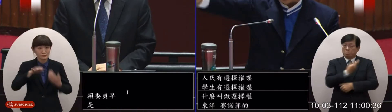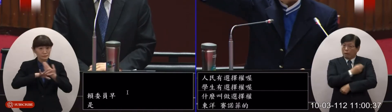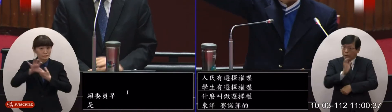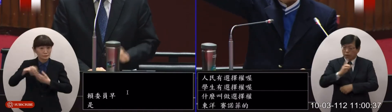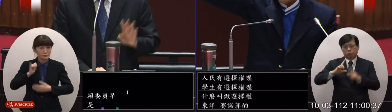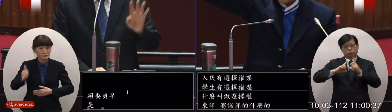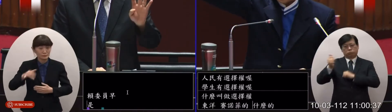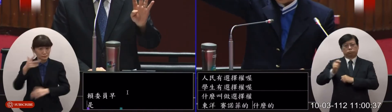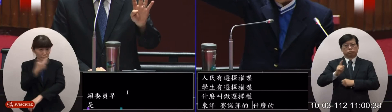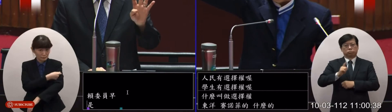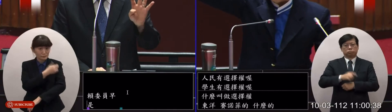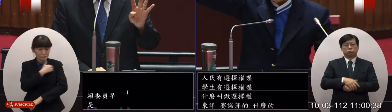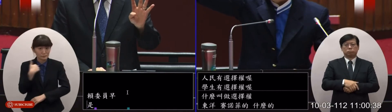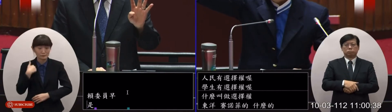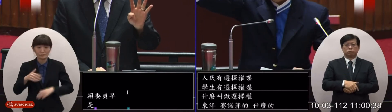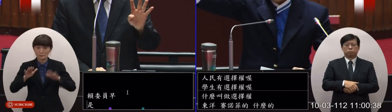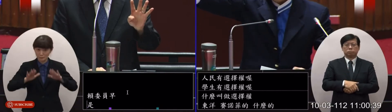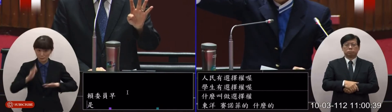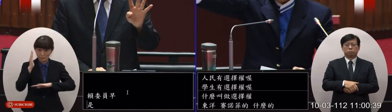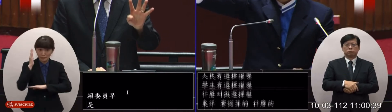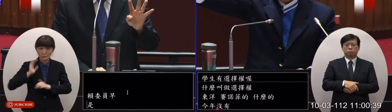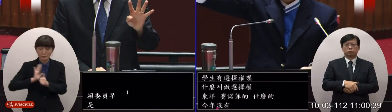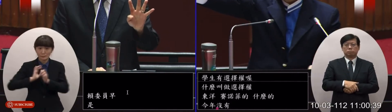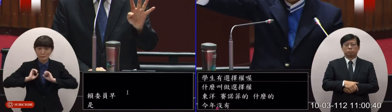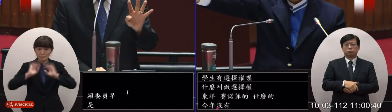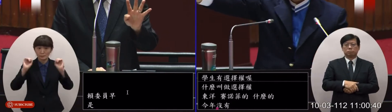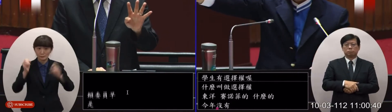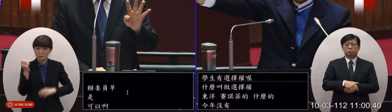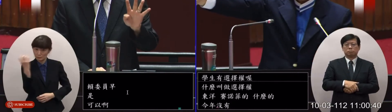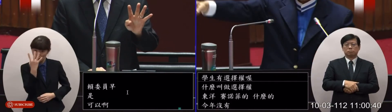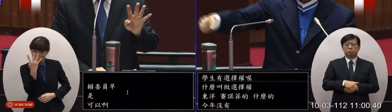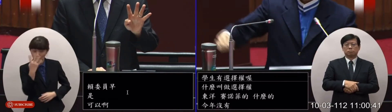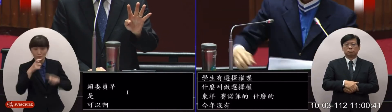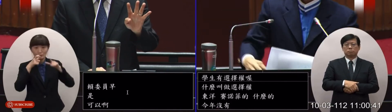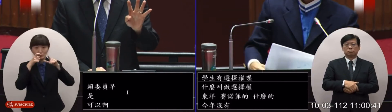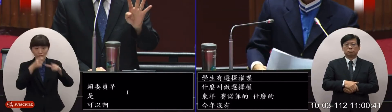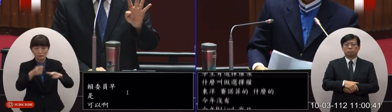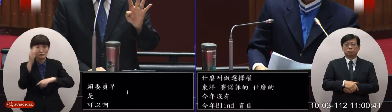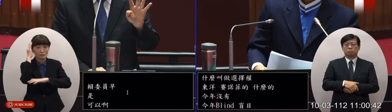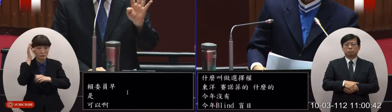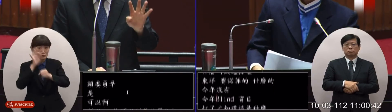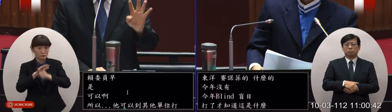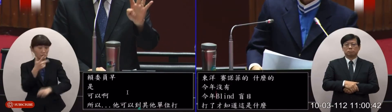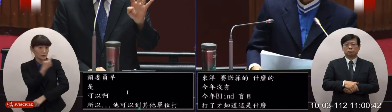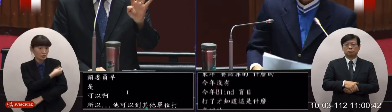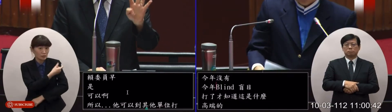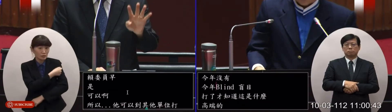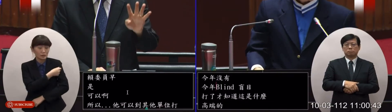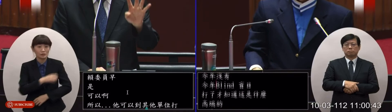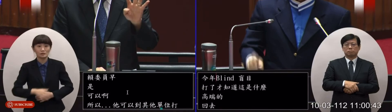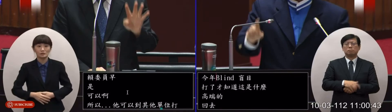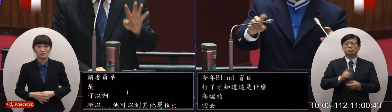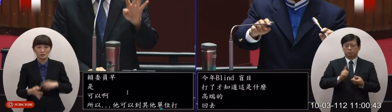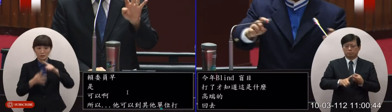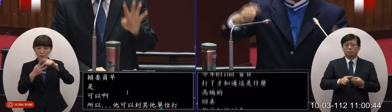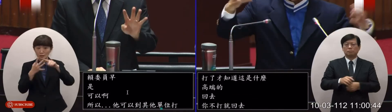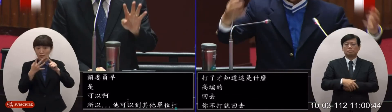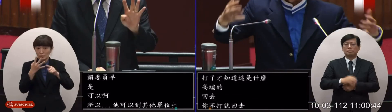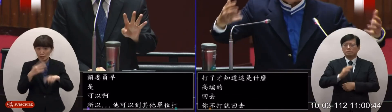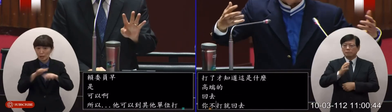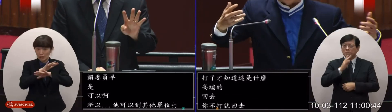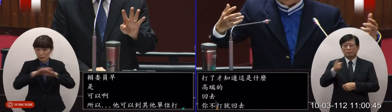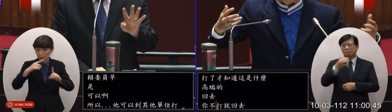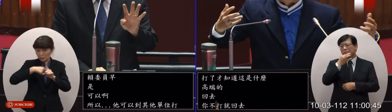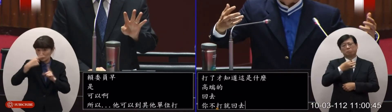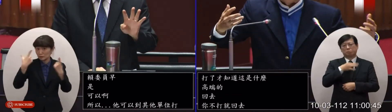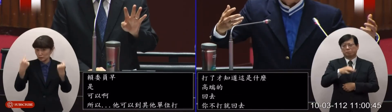你就回去現在政府推動的四個公費的疫苗都是有相同的校價相同的安全